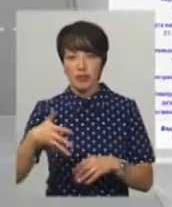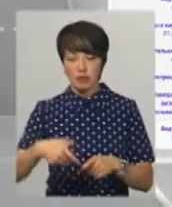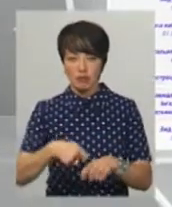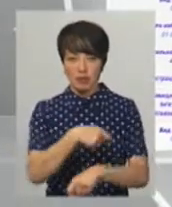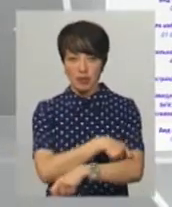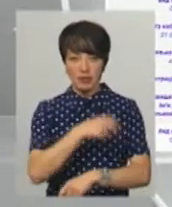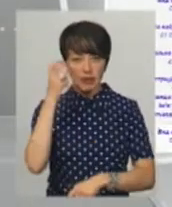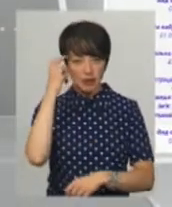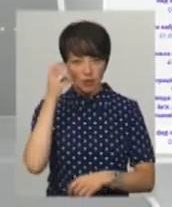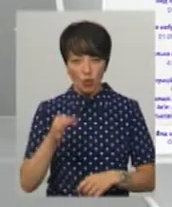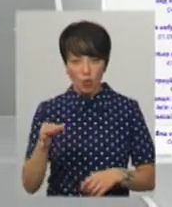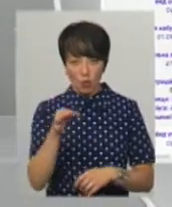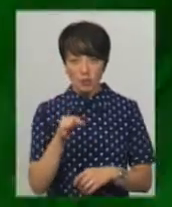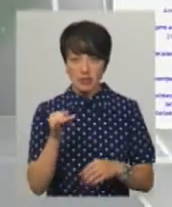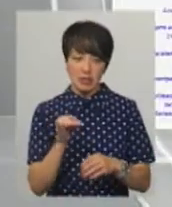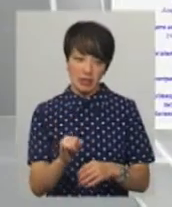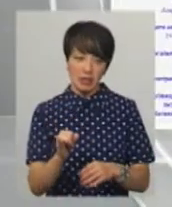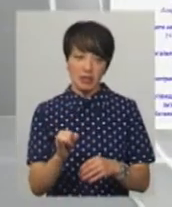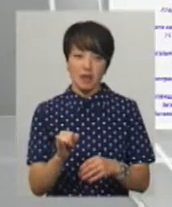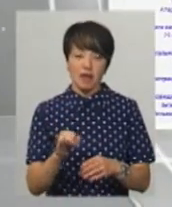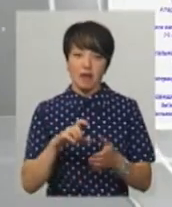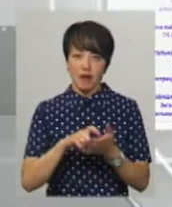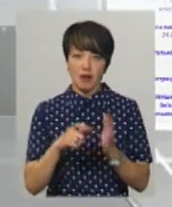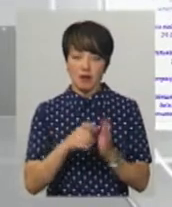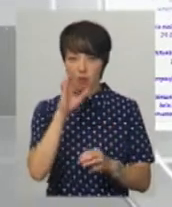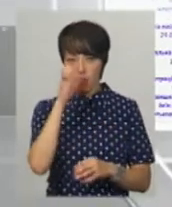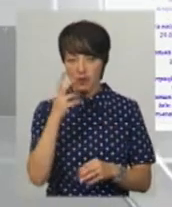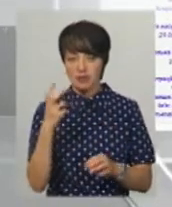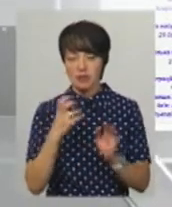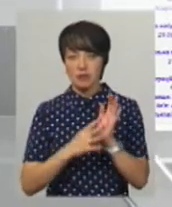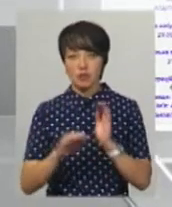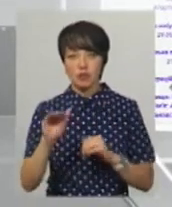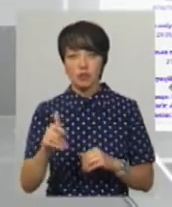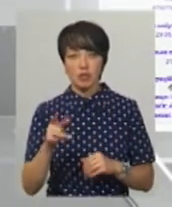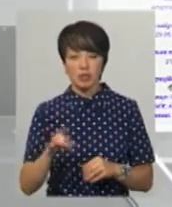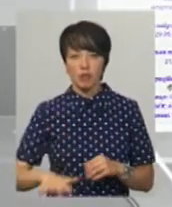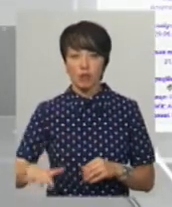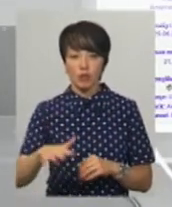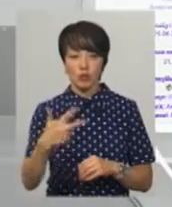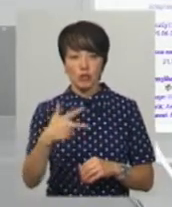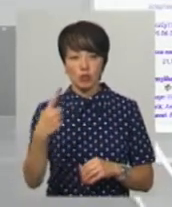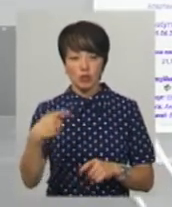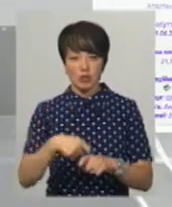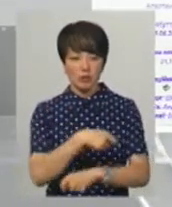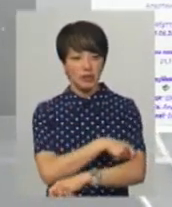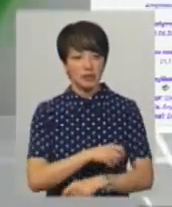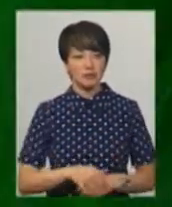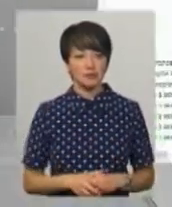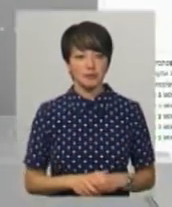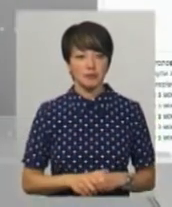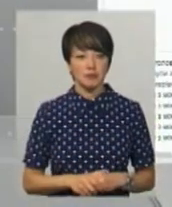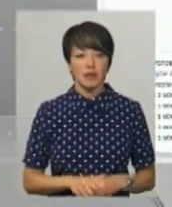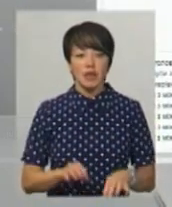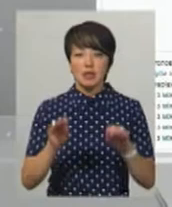квадратних у Київській області та апартаментів у Болгарії вартістю 290 тисяч гривень та площею у 31,1 квадратний метр.